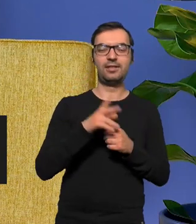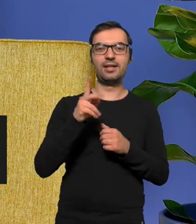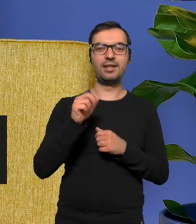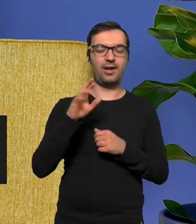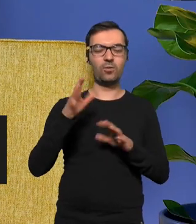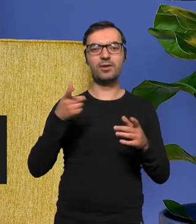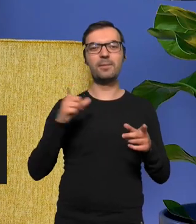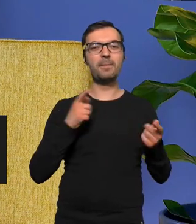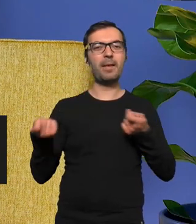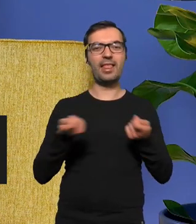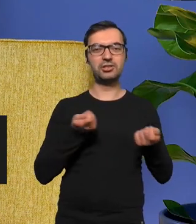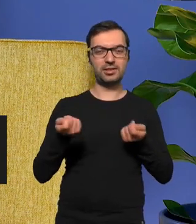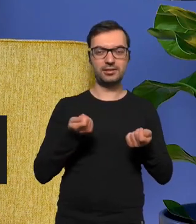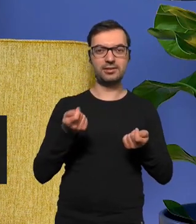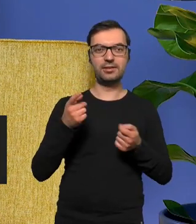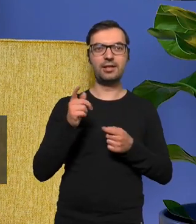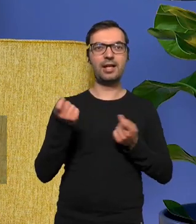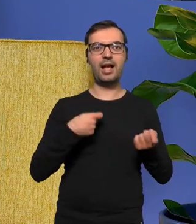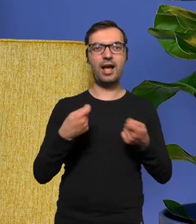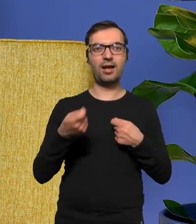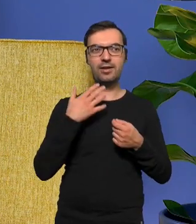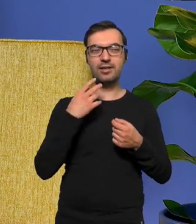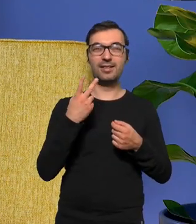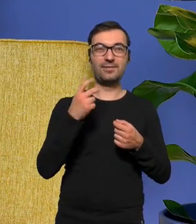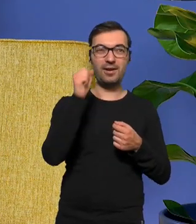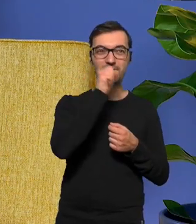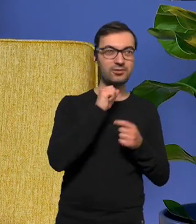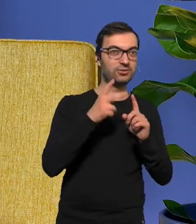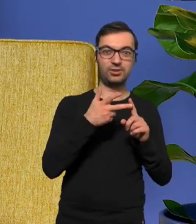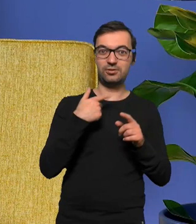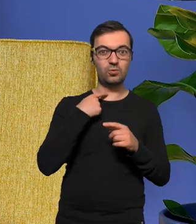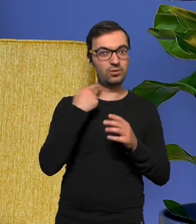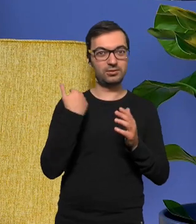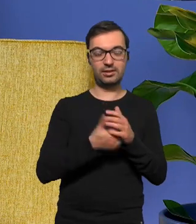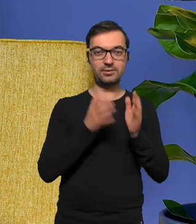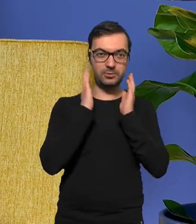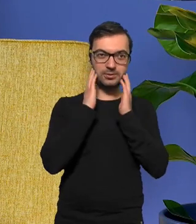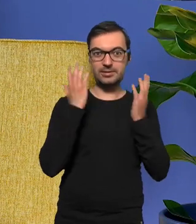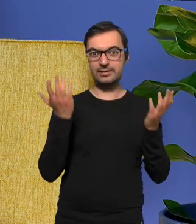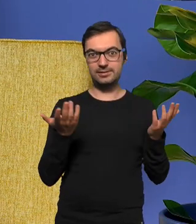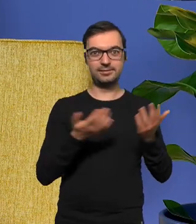menadżerce że Karo z dwa koncerty bo na trzecim to już tracę głos